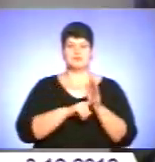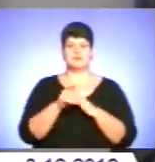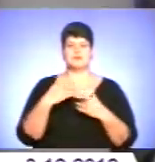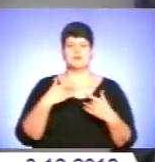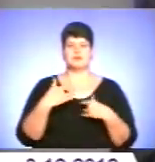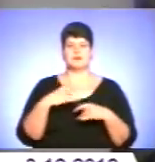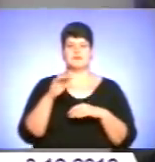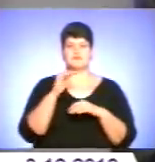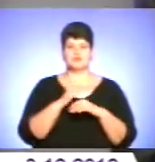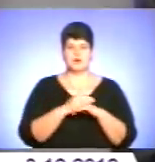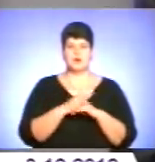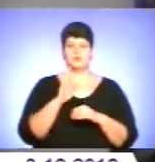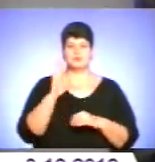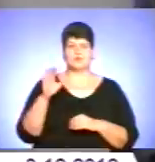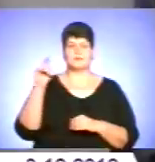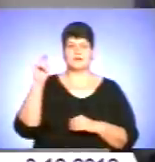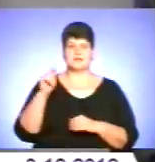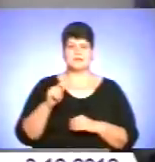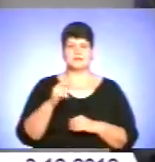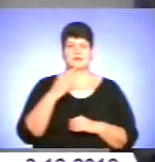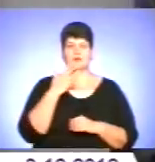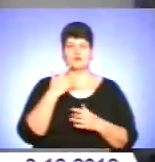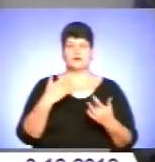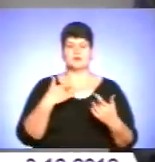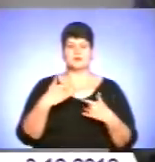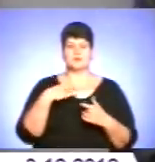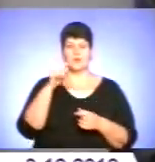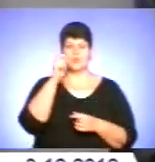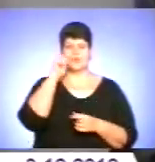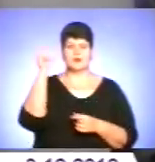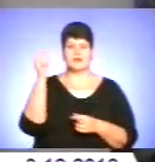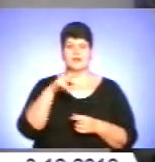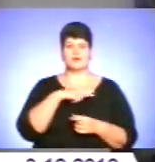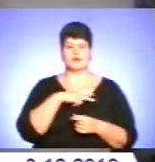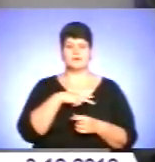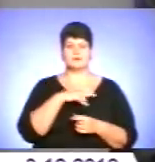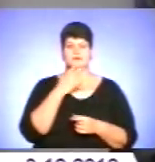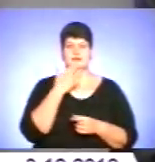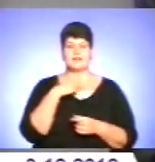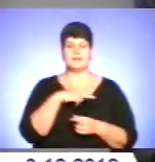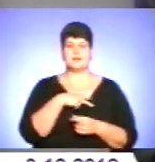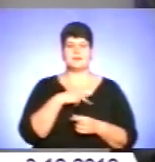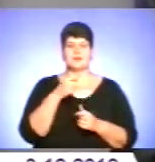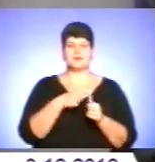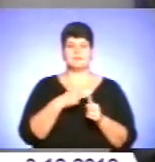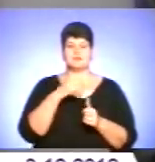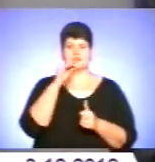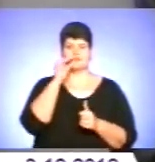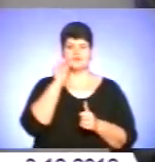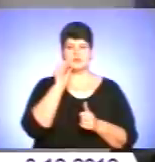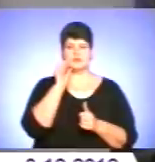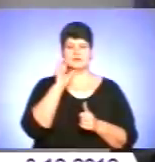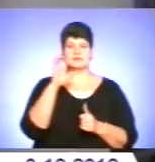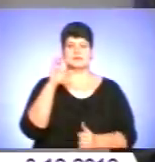вечори, так як ви сказали, приїзд народного артиста України, лауреата національної премії імені Шевченка Федора Миколаївича